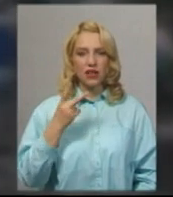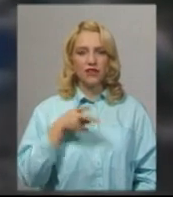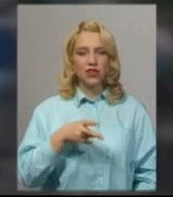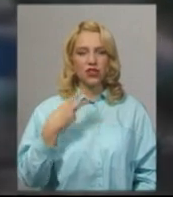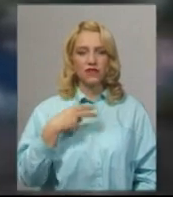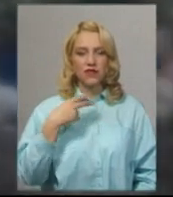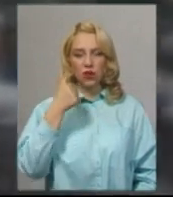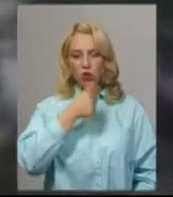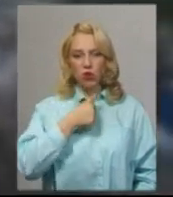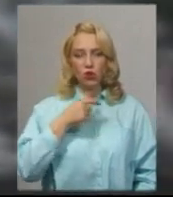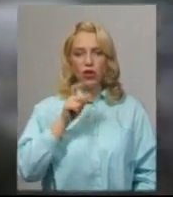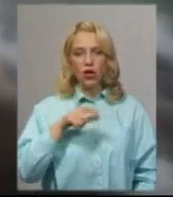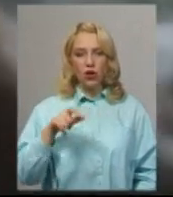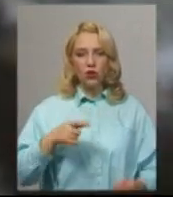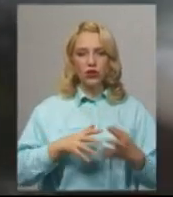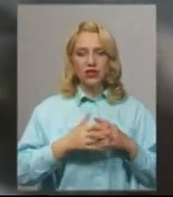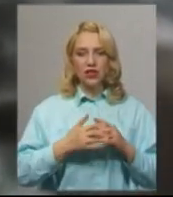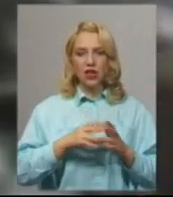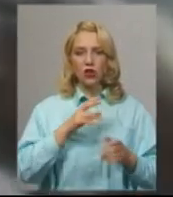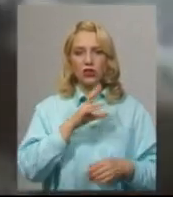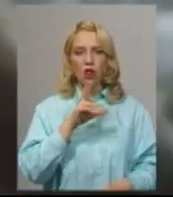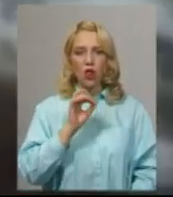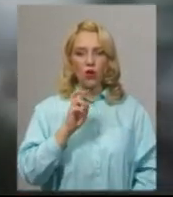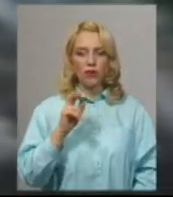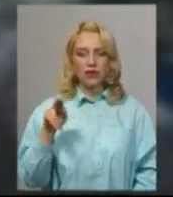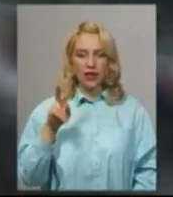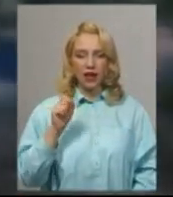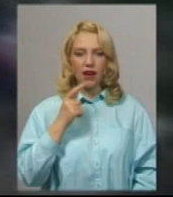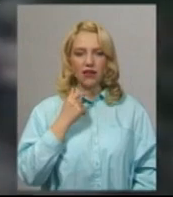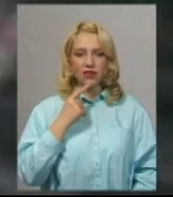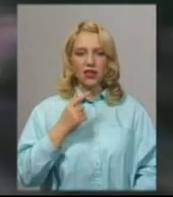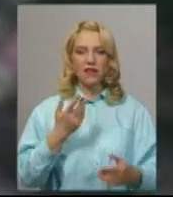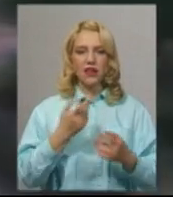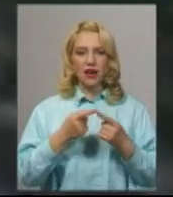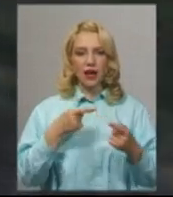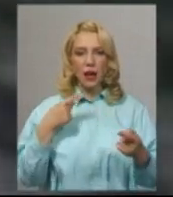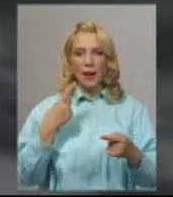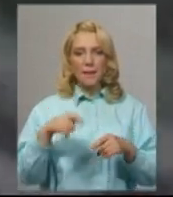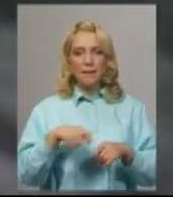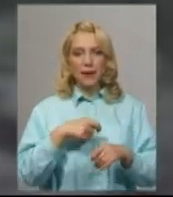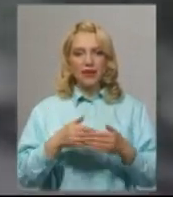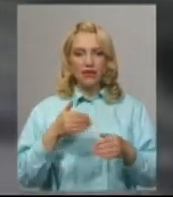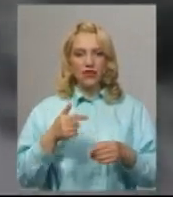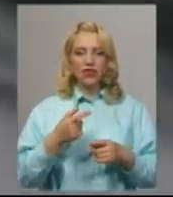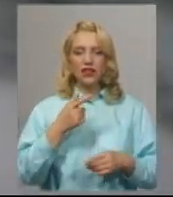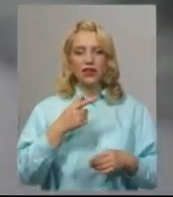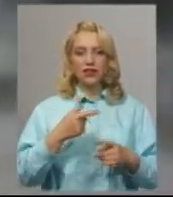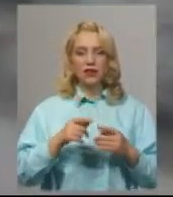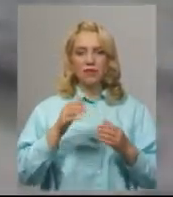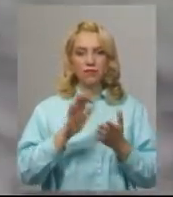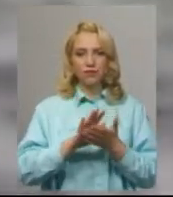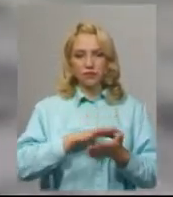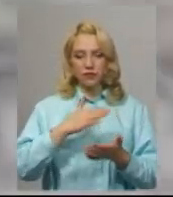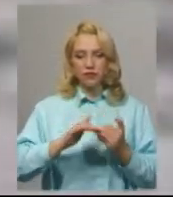року. Жителі села Слобідка-Красильівська, яка за пів кілометра від полігону твердих побутових відходів, зняли і надали нам це відео. На